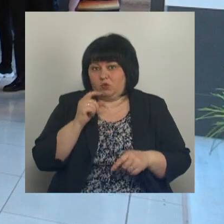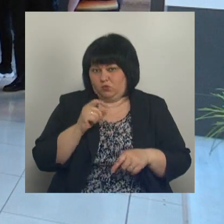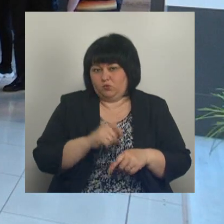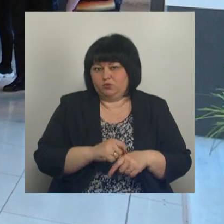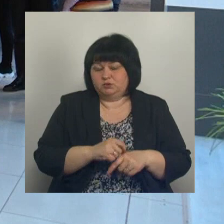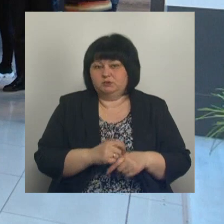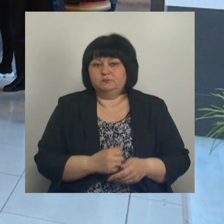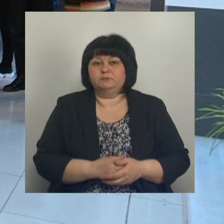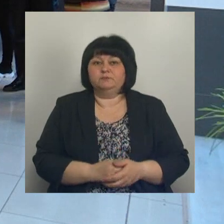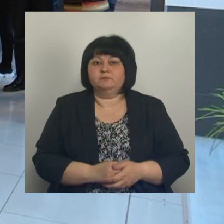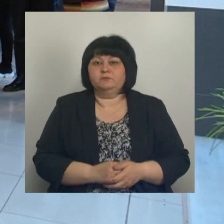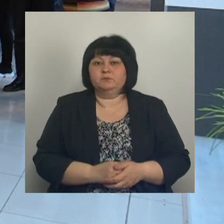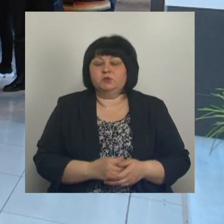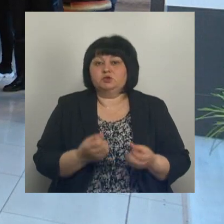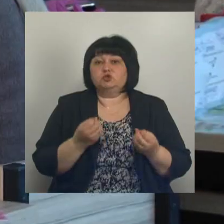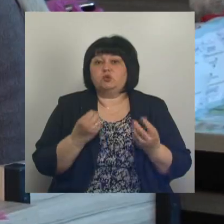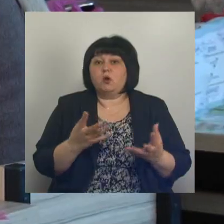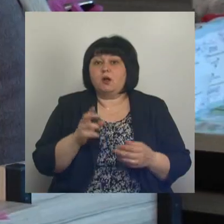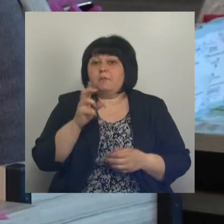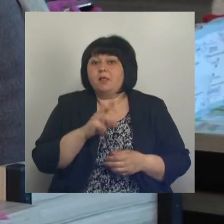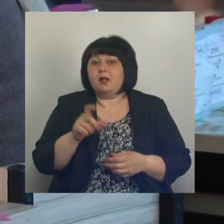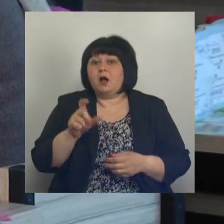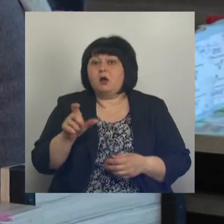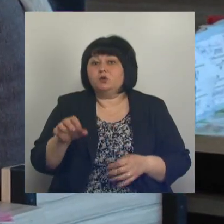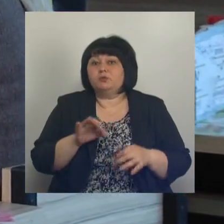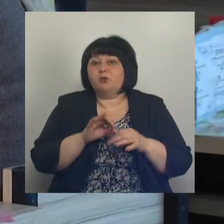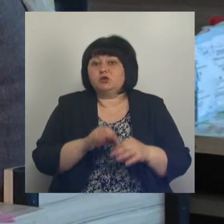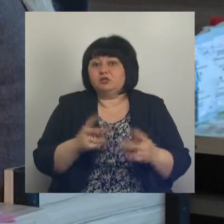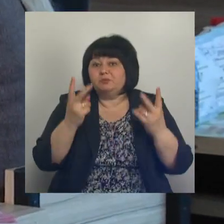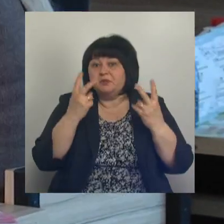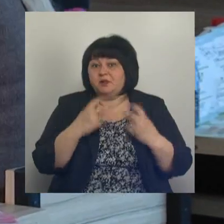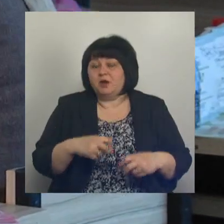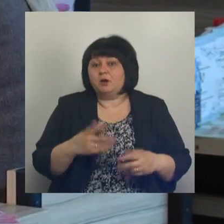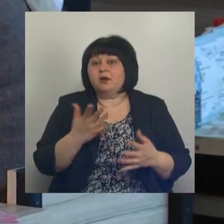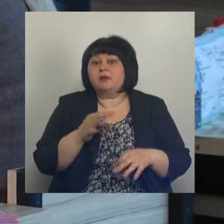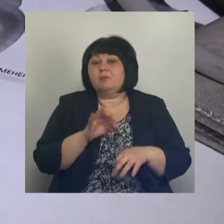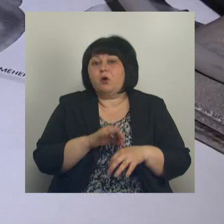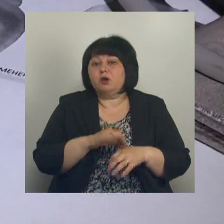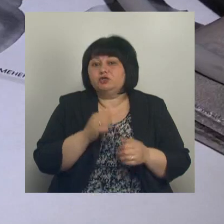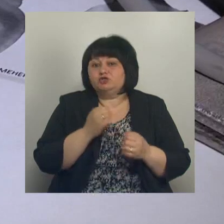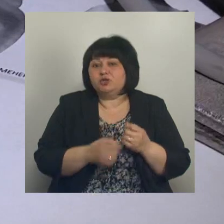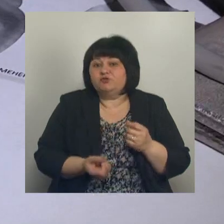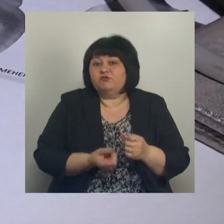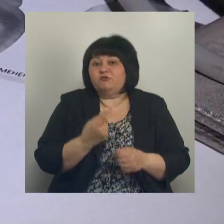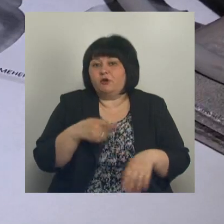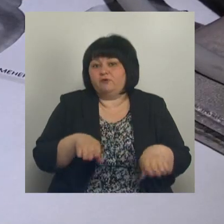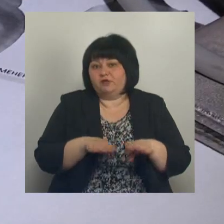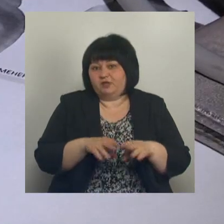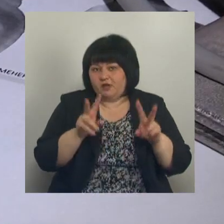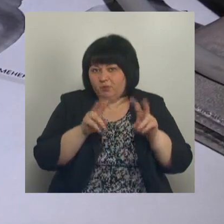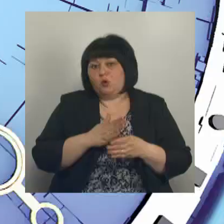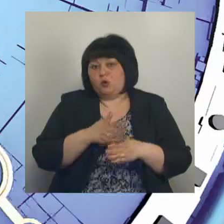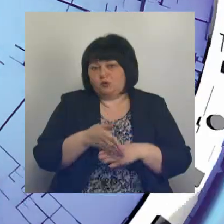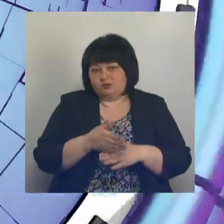Сколько белгородцев прошли диспансеризацию? Какие болезни чаще всего выявляют в результате таких обследований? Обсудим с гостем в студии.